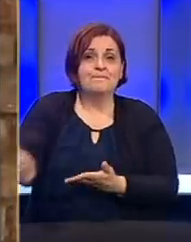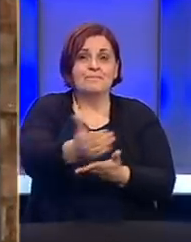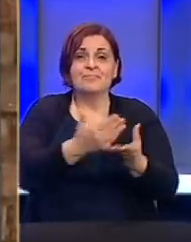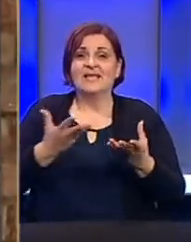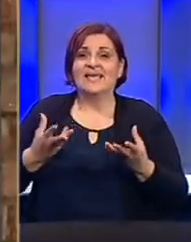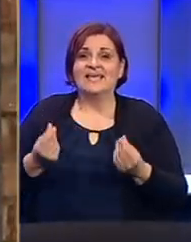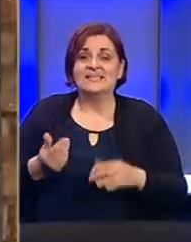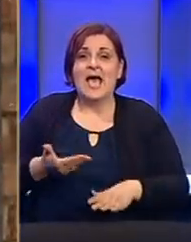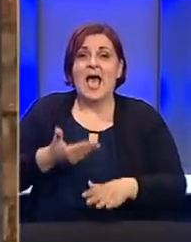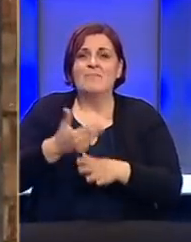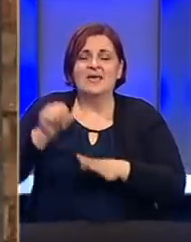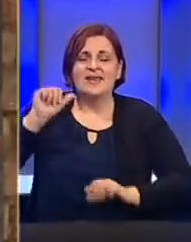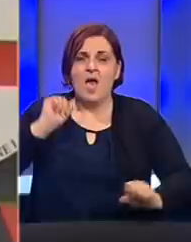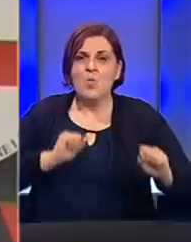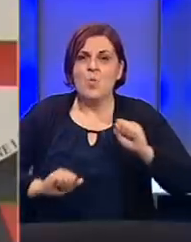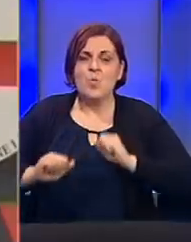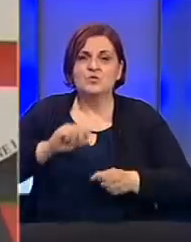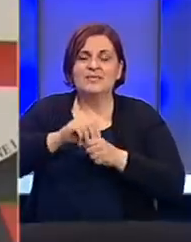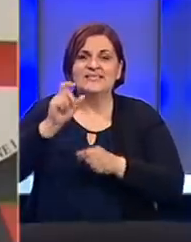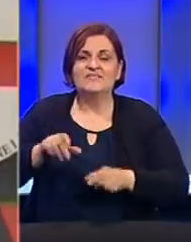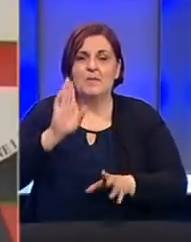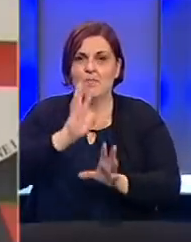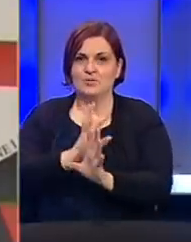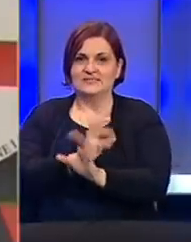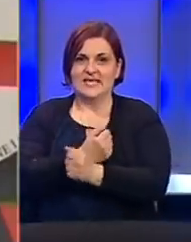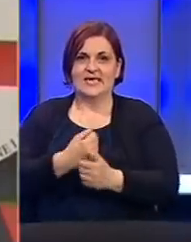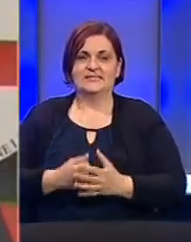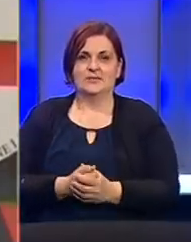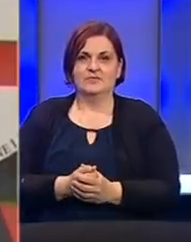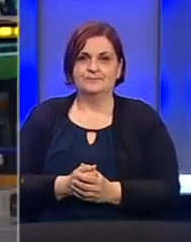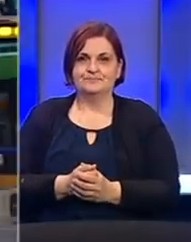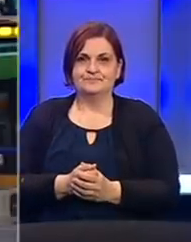sredstava za pomoć najugroženijem stanovništvu Bosni i Hercegovine.